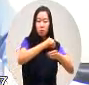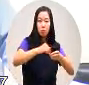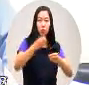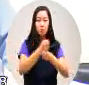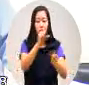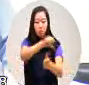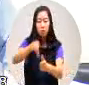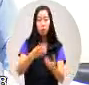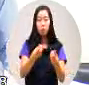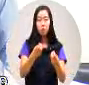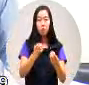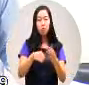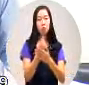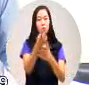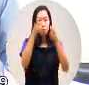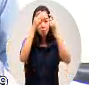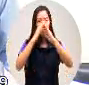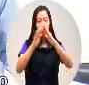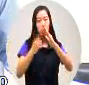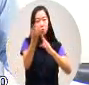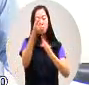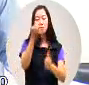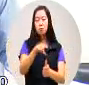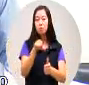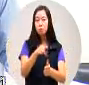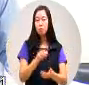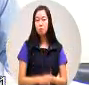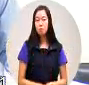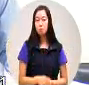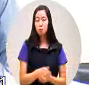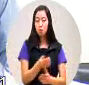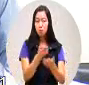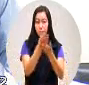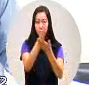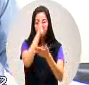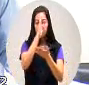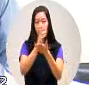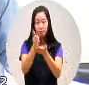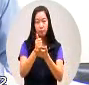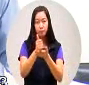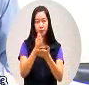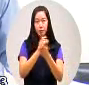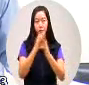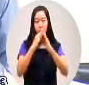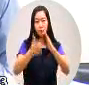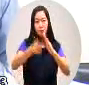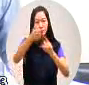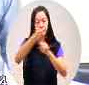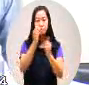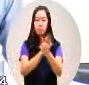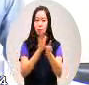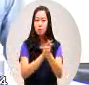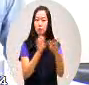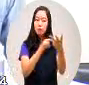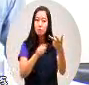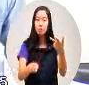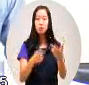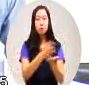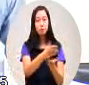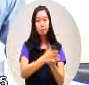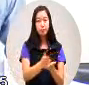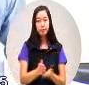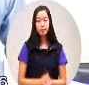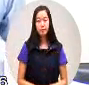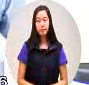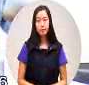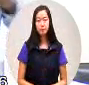啊只有我们高雄市政府在执行啊所以请市长帮我们这些民众看看怎么解套请市长答